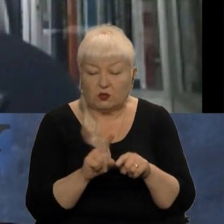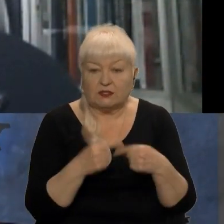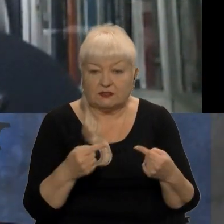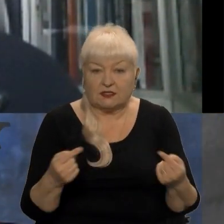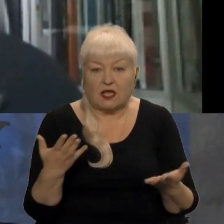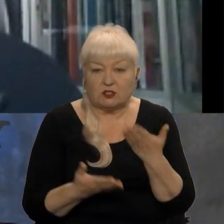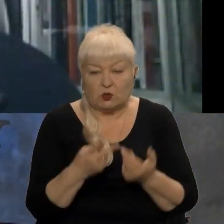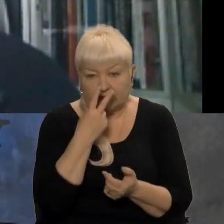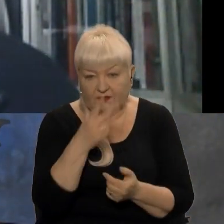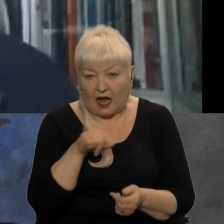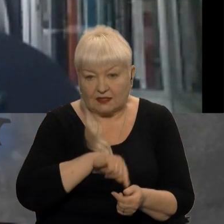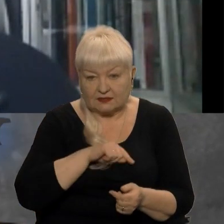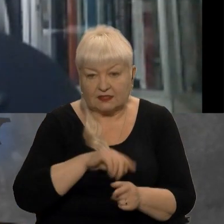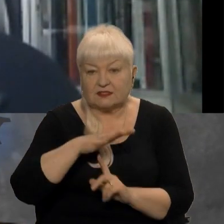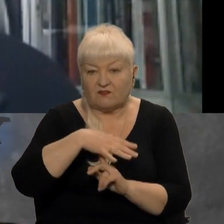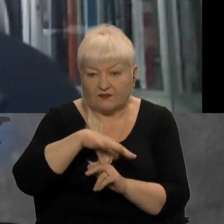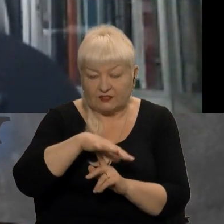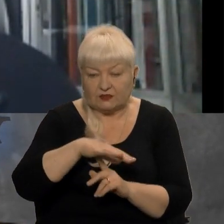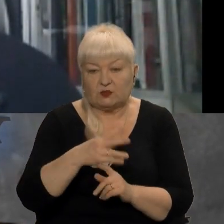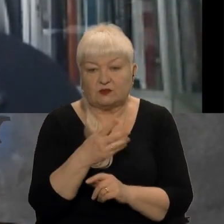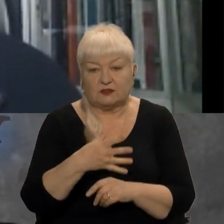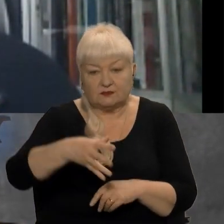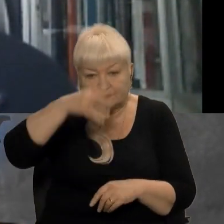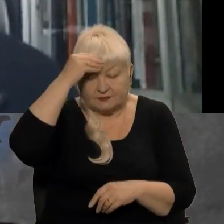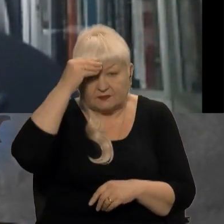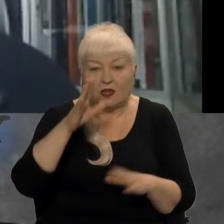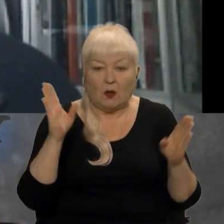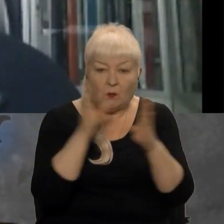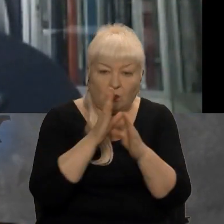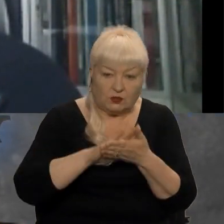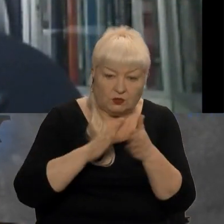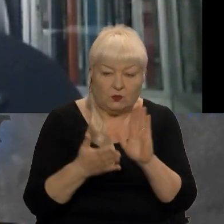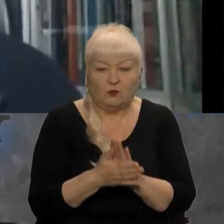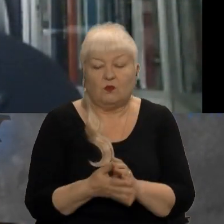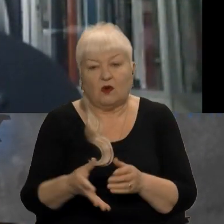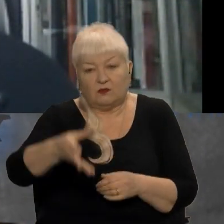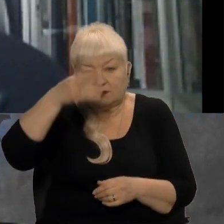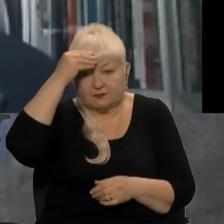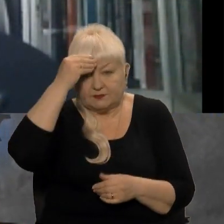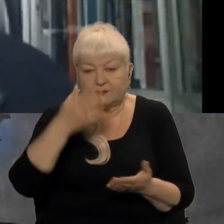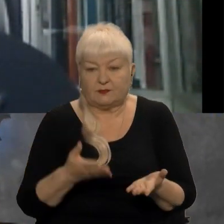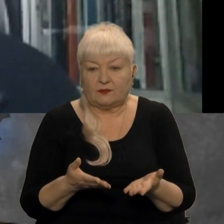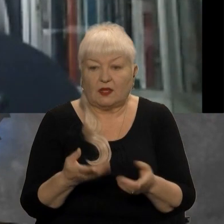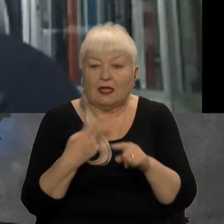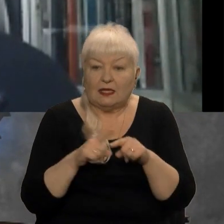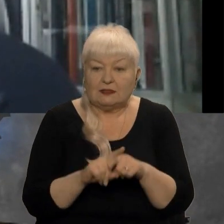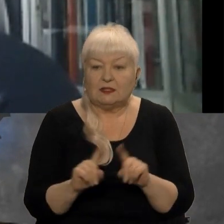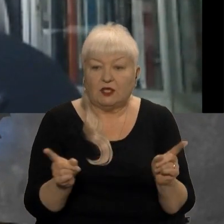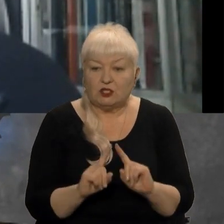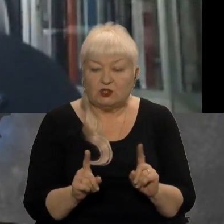характеристики гвинтокрила, брати до уваги погодні умови, брати до уваги те, що